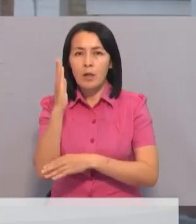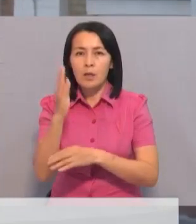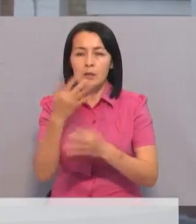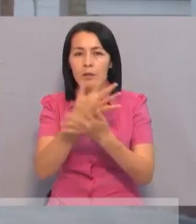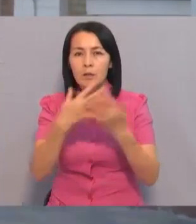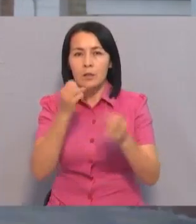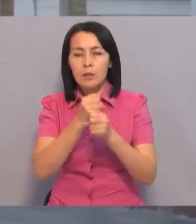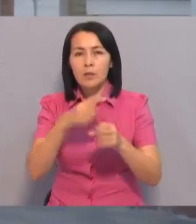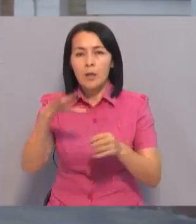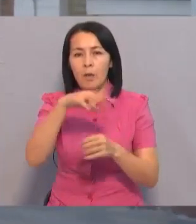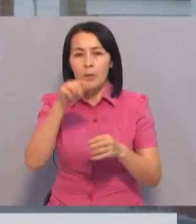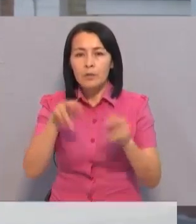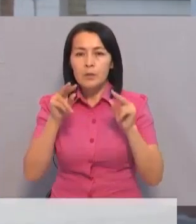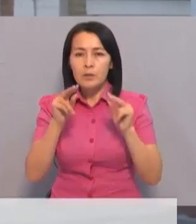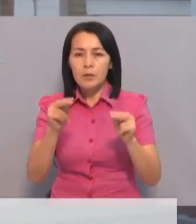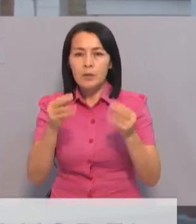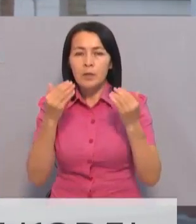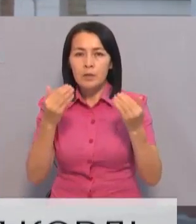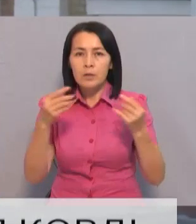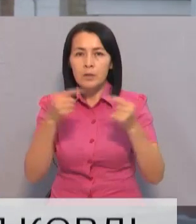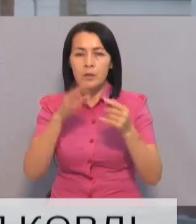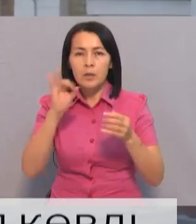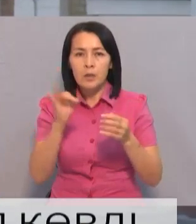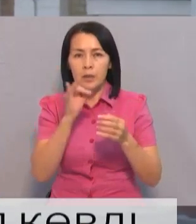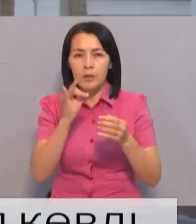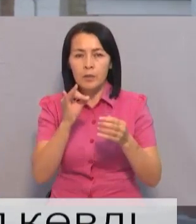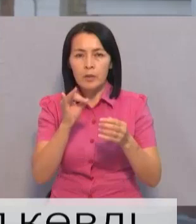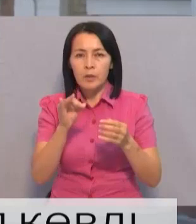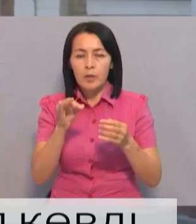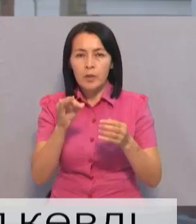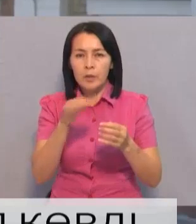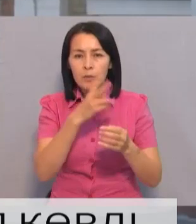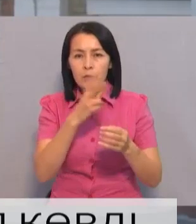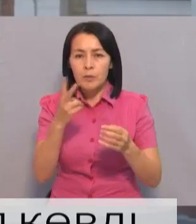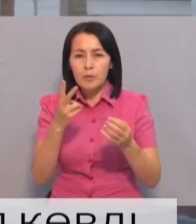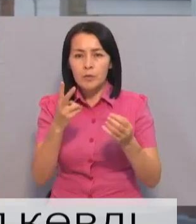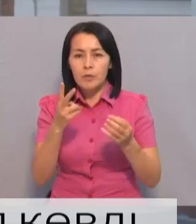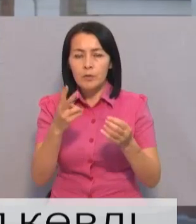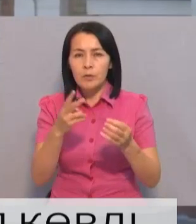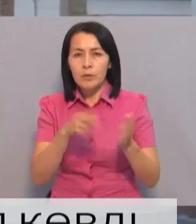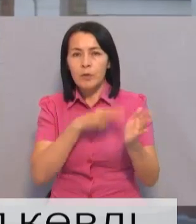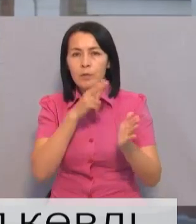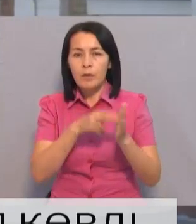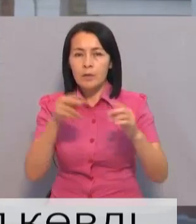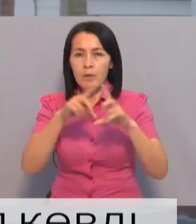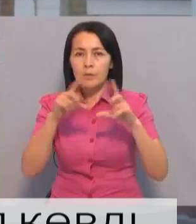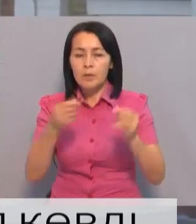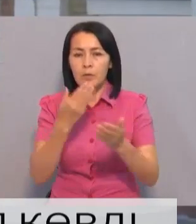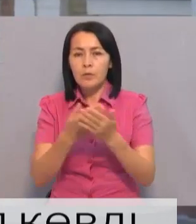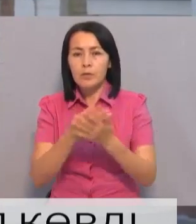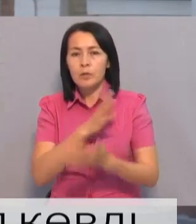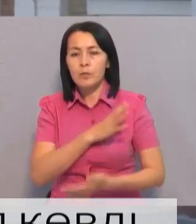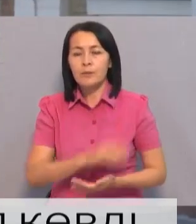жұмыстарының бәрлі ғышындығында айықын тарихи дүніемізді көрсететін денгейдегі вағызалы болса деген ұсыныш